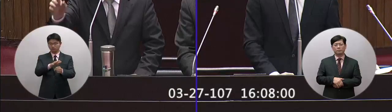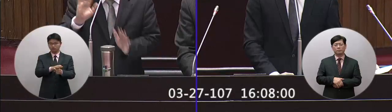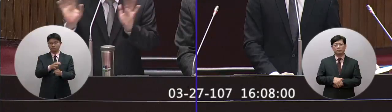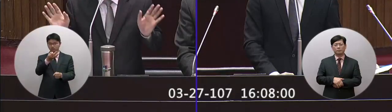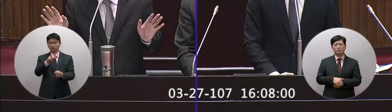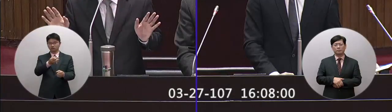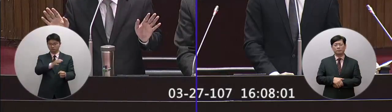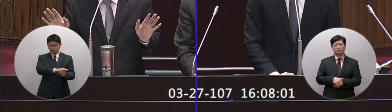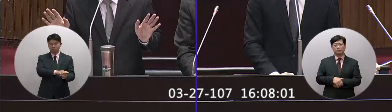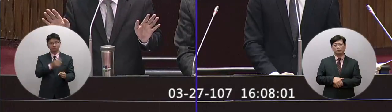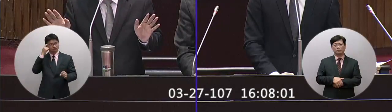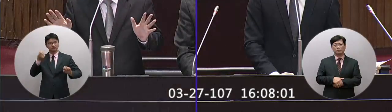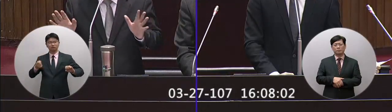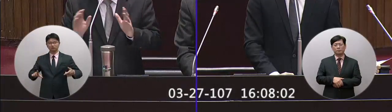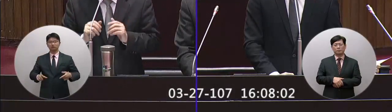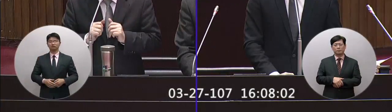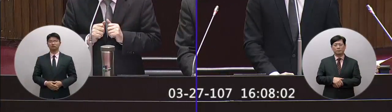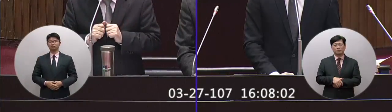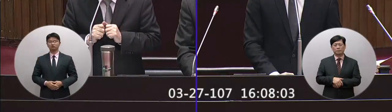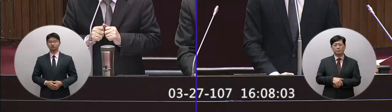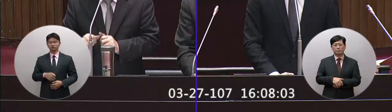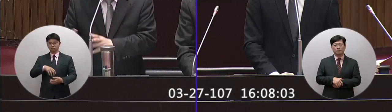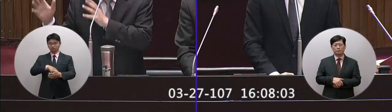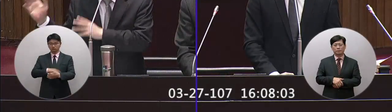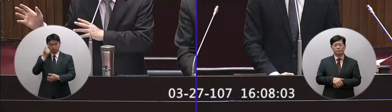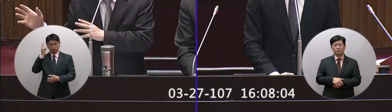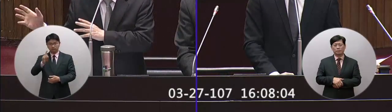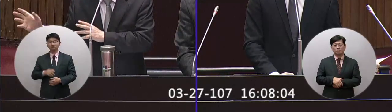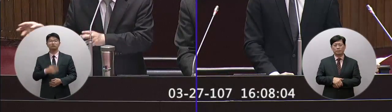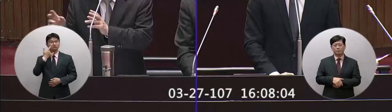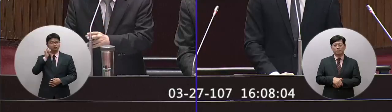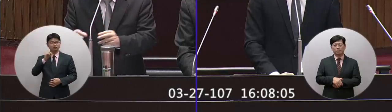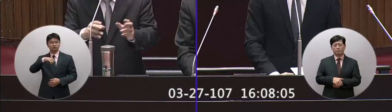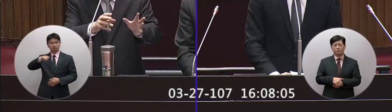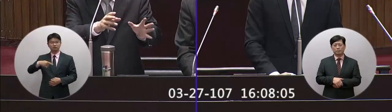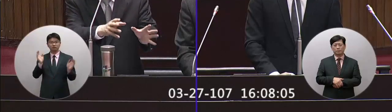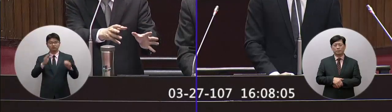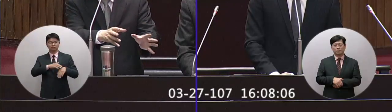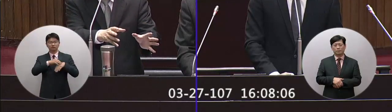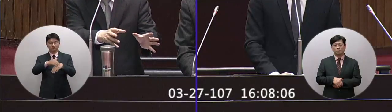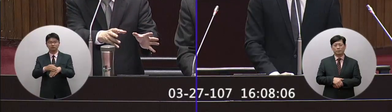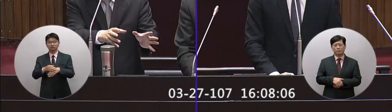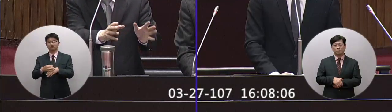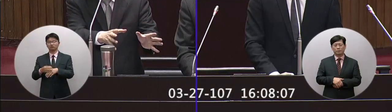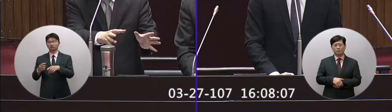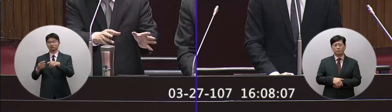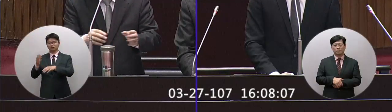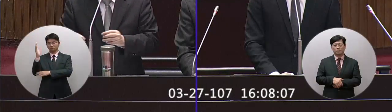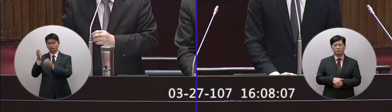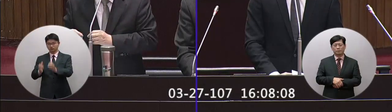補助是不一樣的他基本的精神就是說家長他把孩子帶來公立有利益